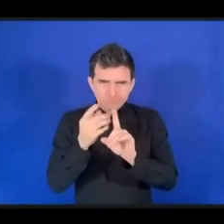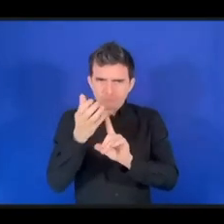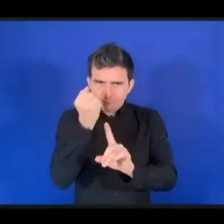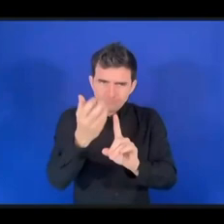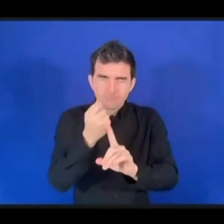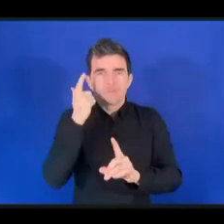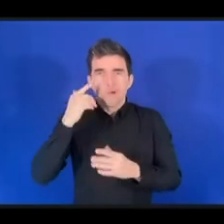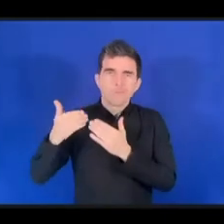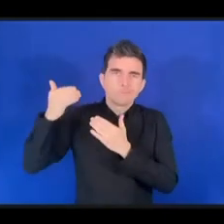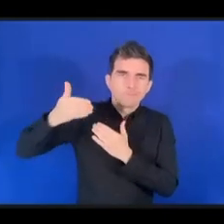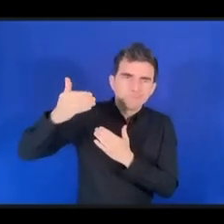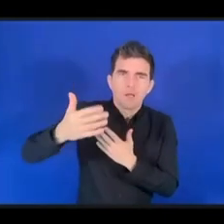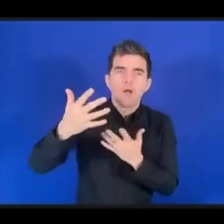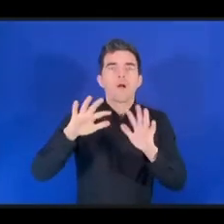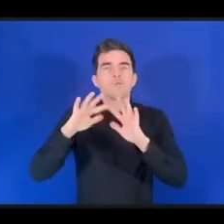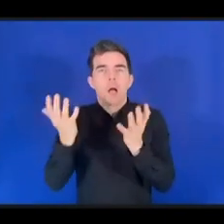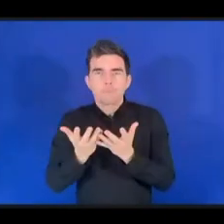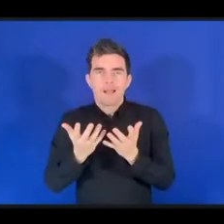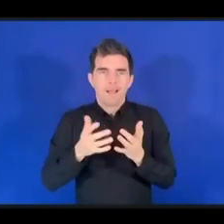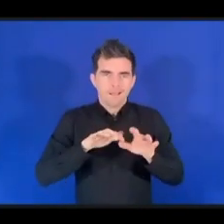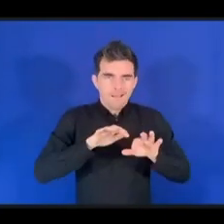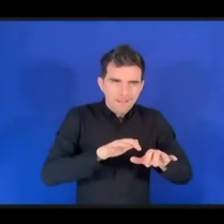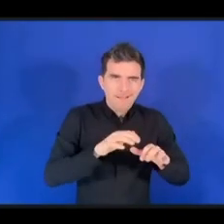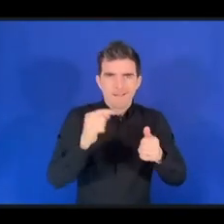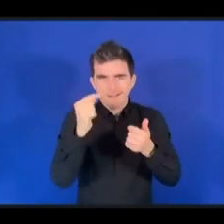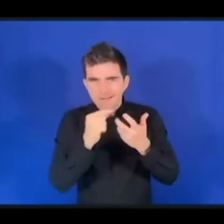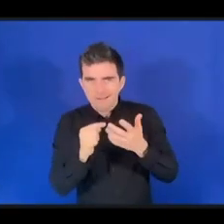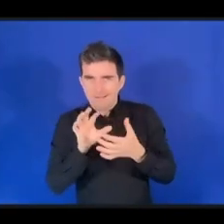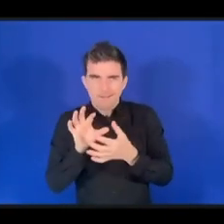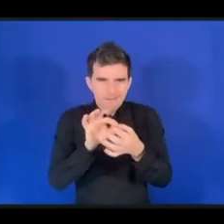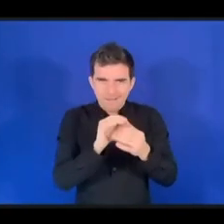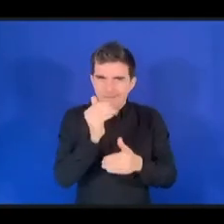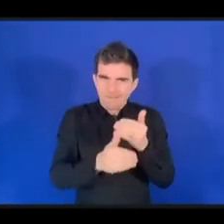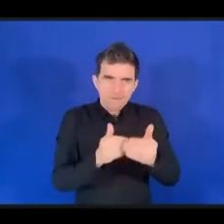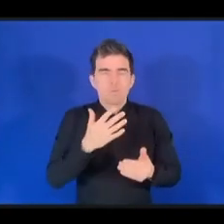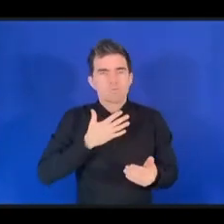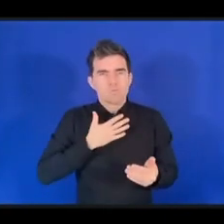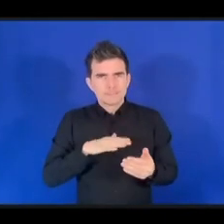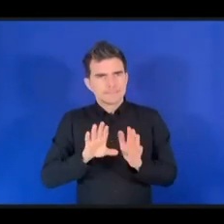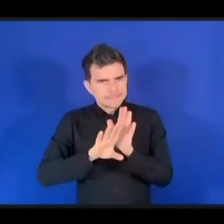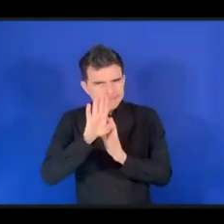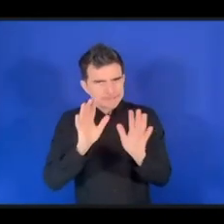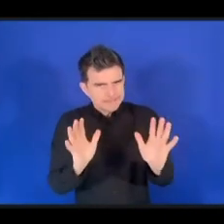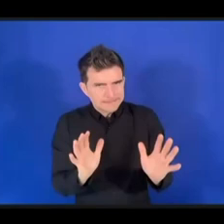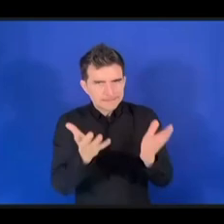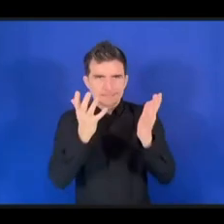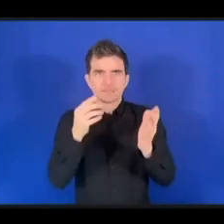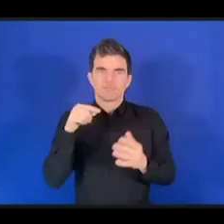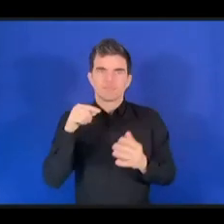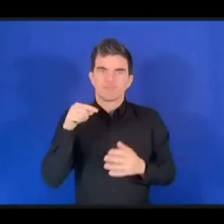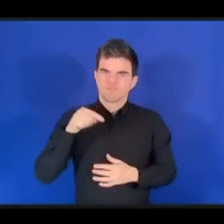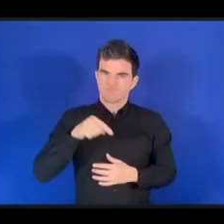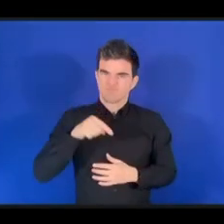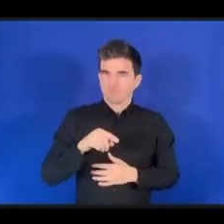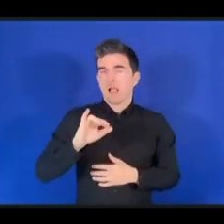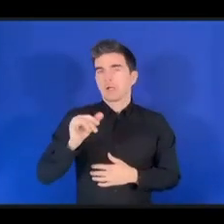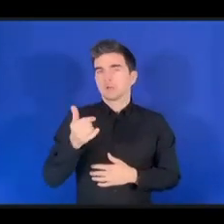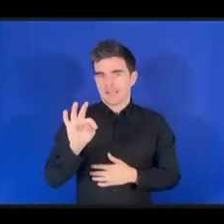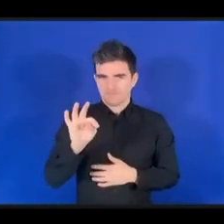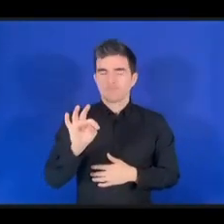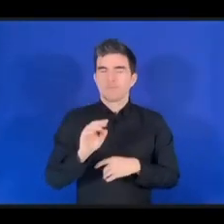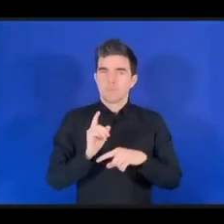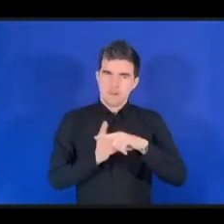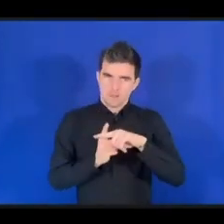И это то, что нашли отражение в IGF+. Мы также участвовали Аллен Эмтиш. В